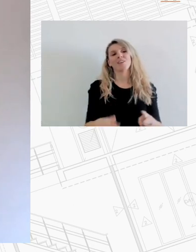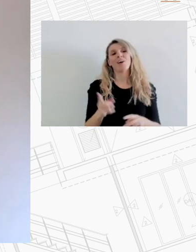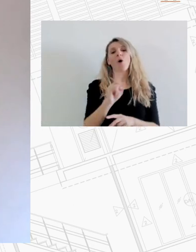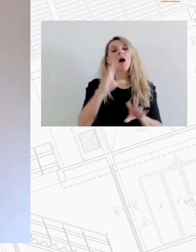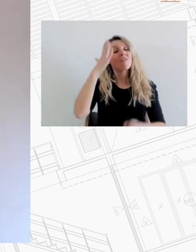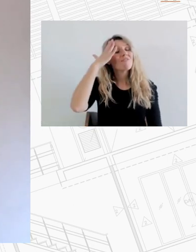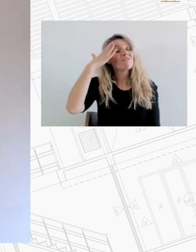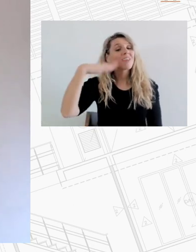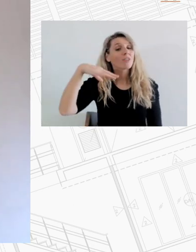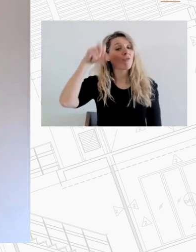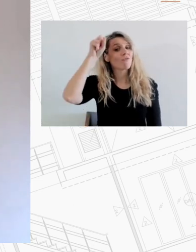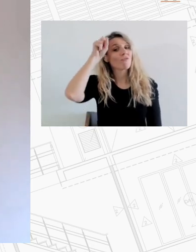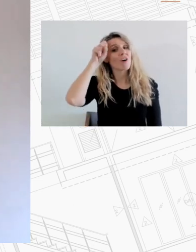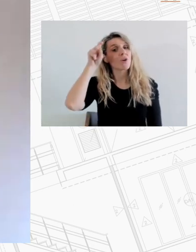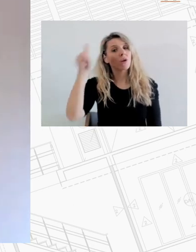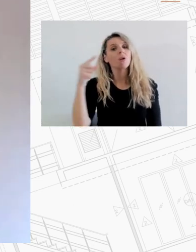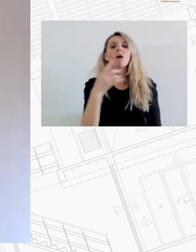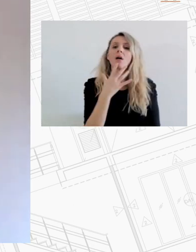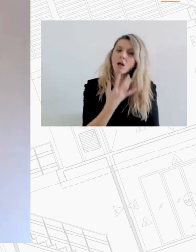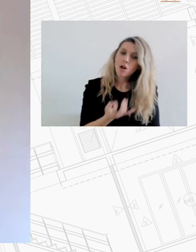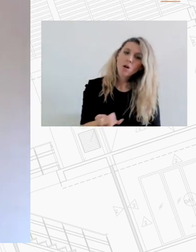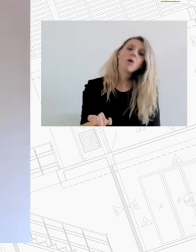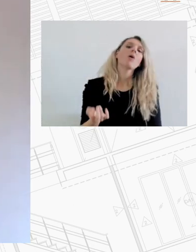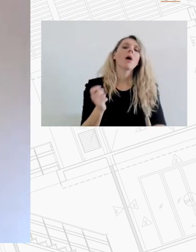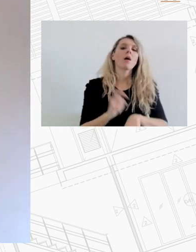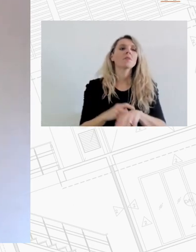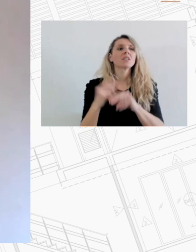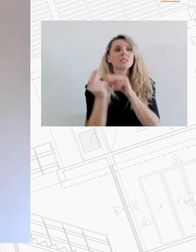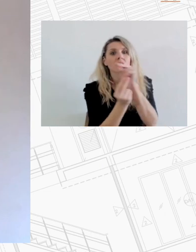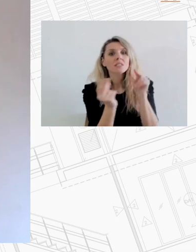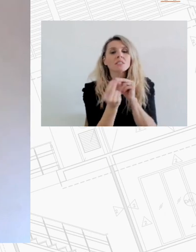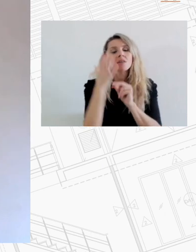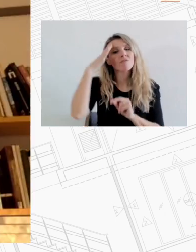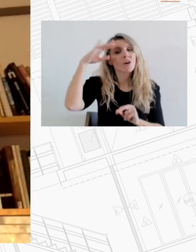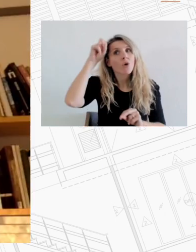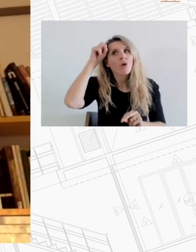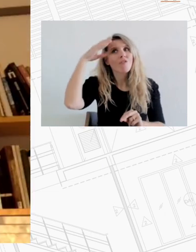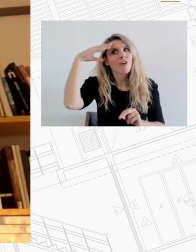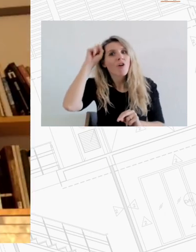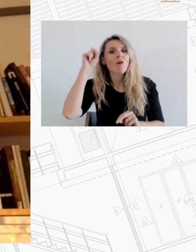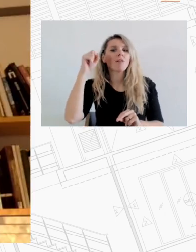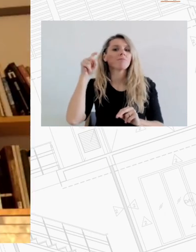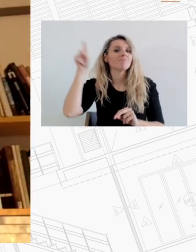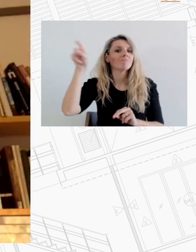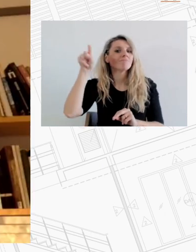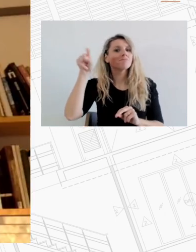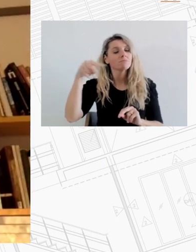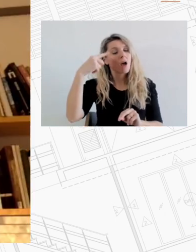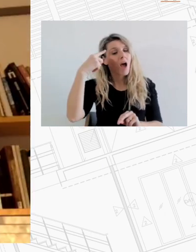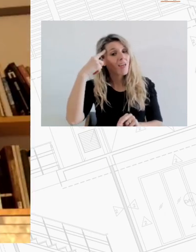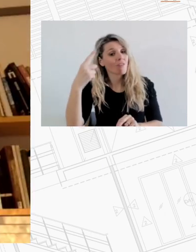Βερολίνο για το Βερολίνο γιατί επανέρχεται στην συζήτησή μας και το καταλαβαίνω γιατί δίνει τον παλμό